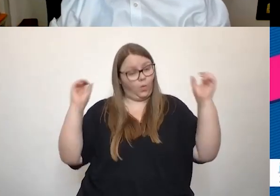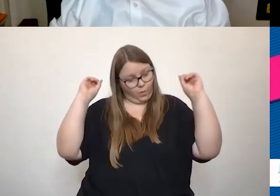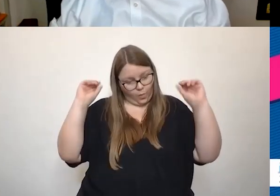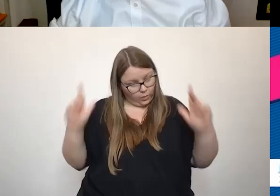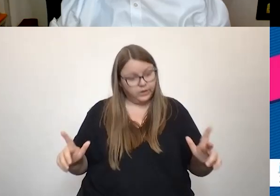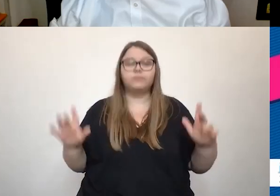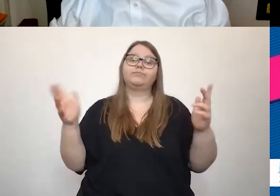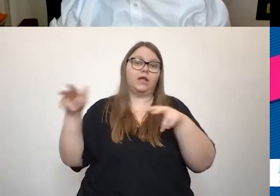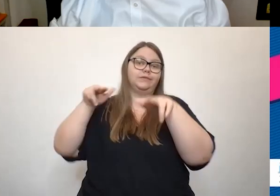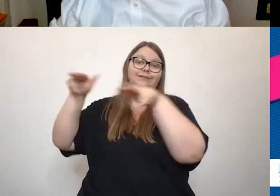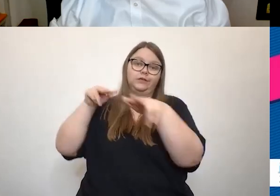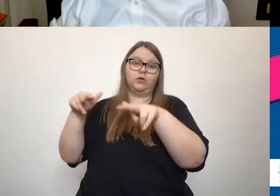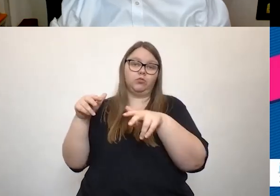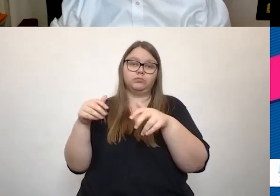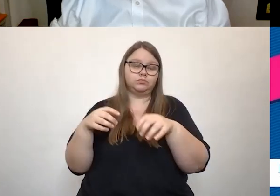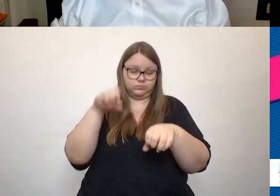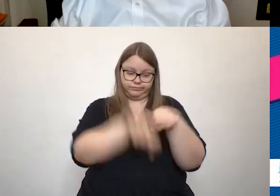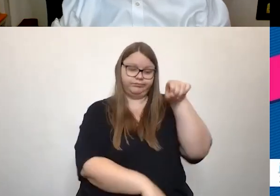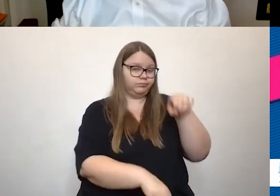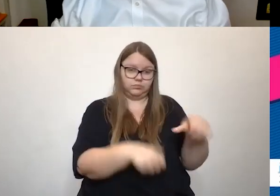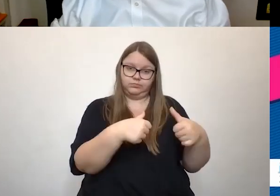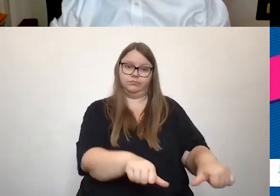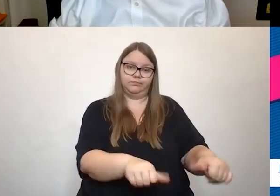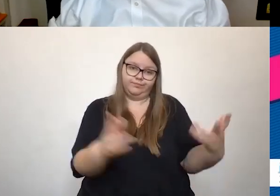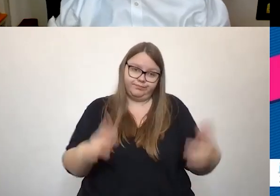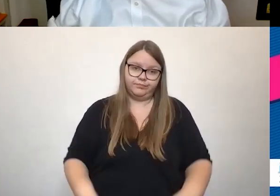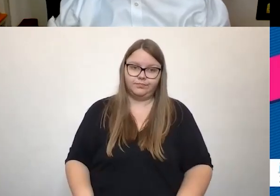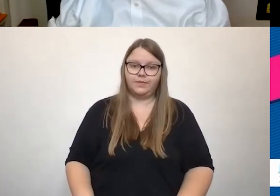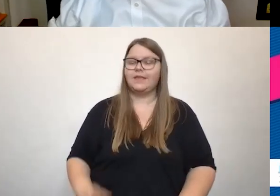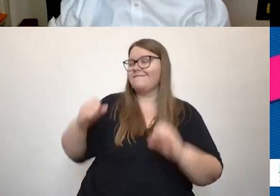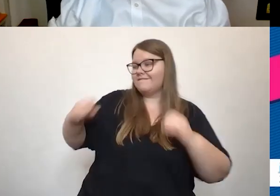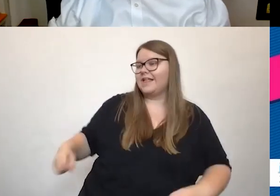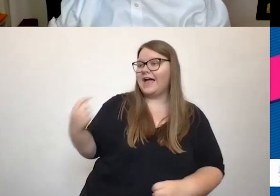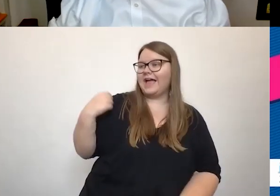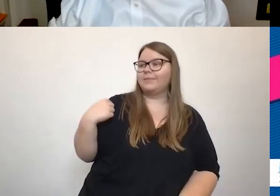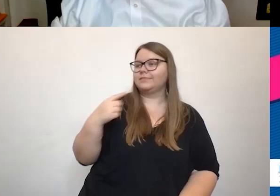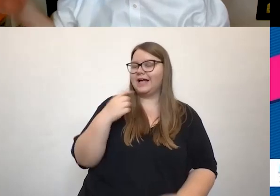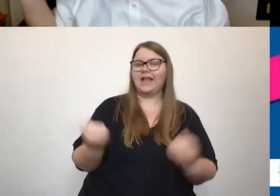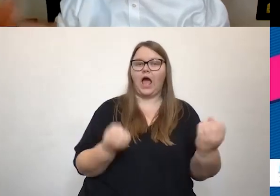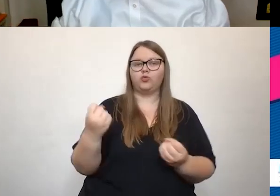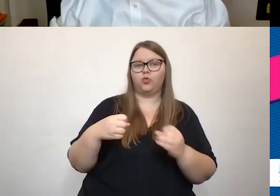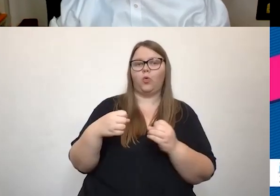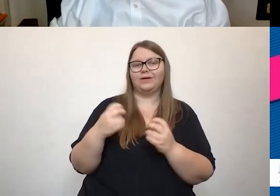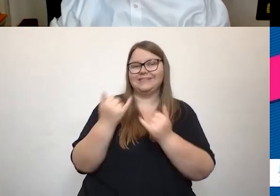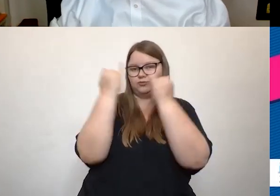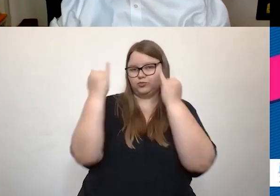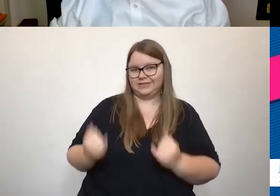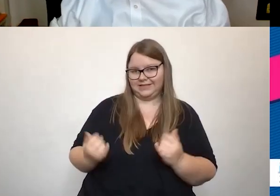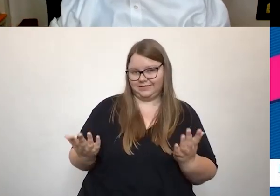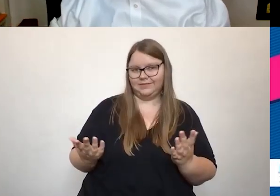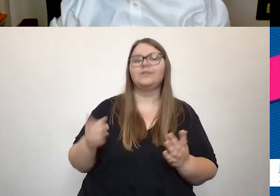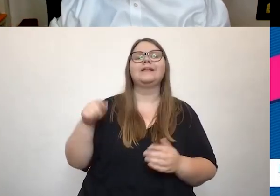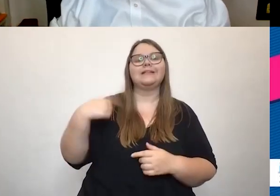Regierung ein Stück weit eingreifen. Verena, du hast eben die Autoindustrie angesprochen und das wäre im Grunde so meine nächste Etappe, die